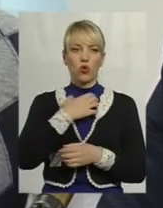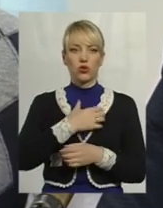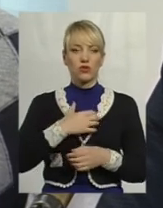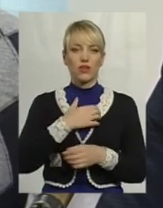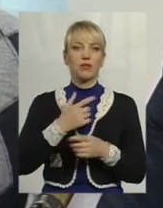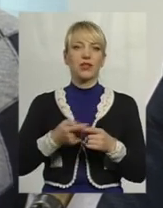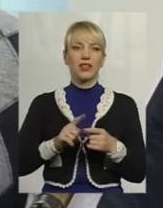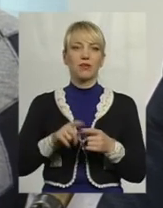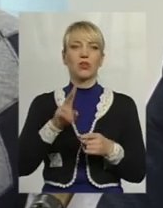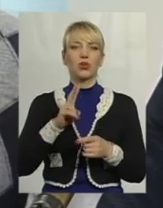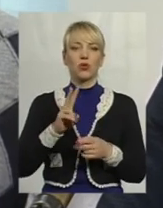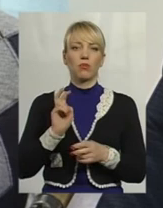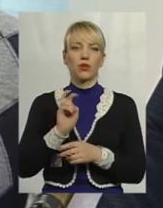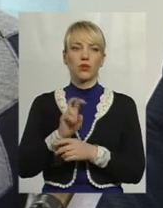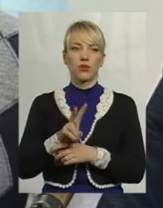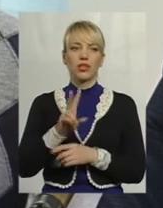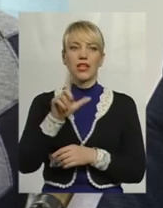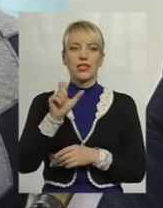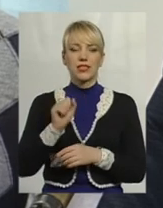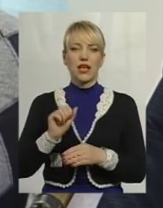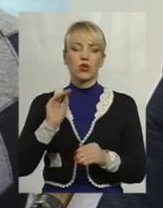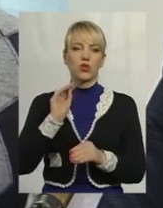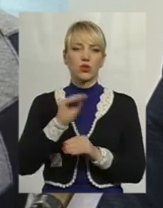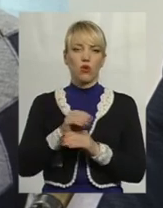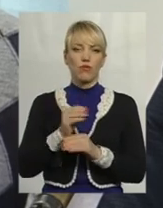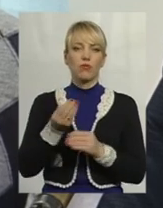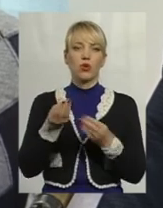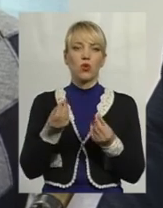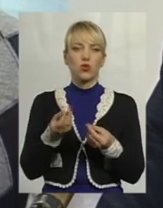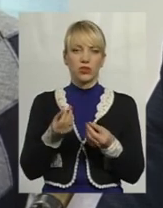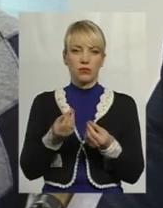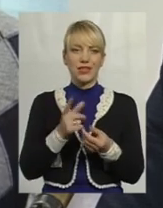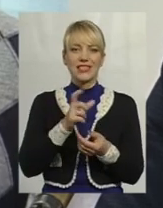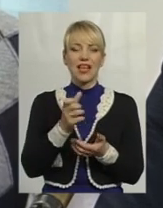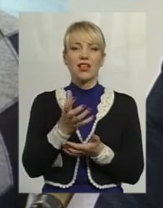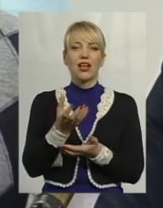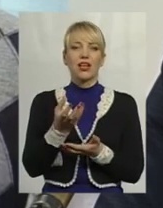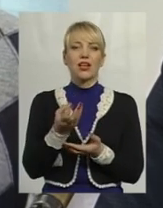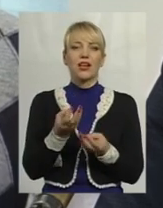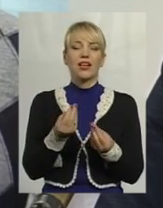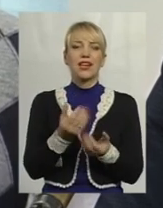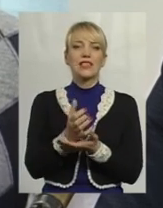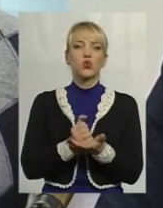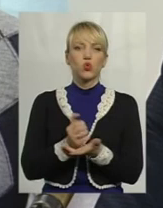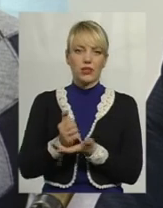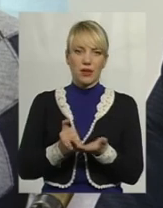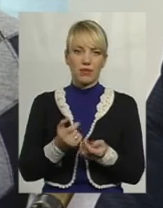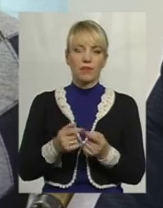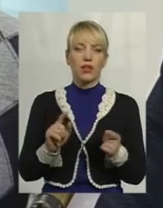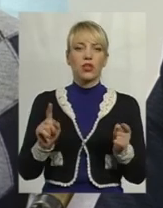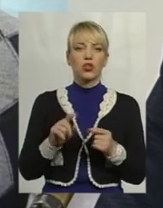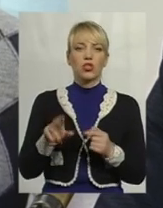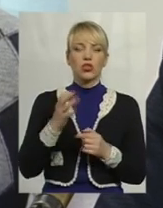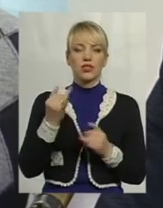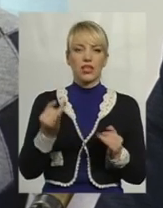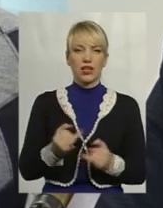тими, хто приходить за додатковими коштами, за додатковими ресурсами. Щодо ще такої